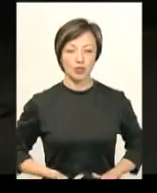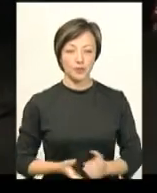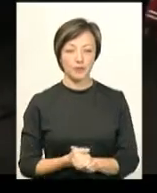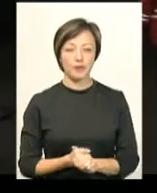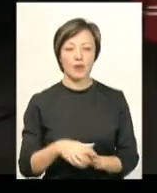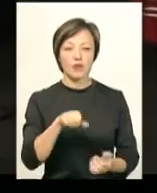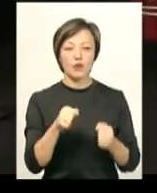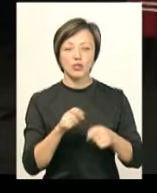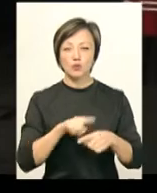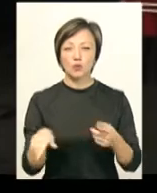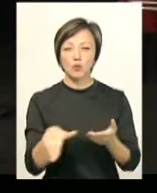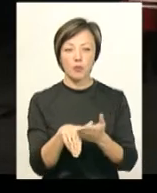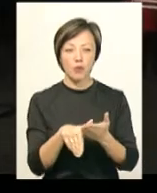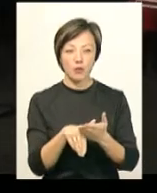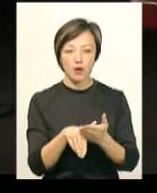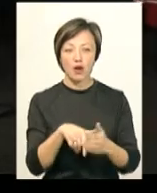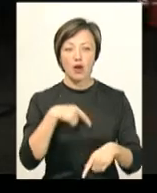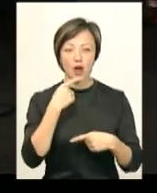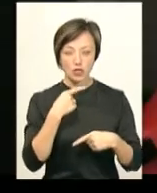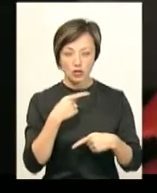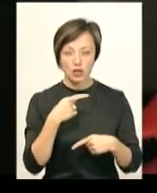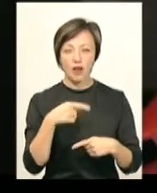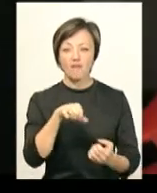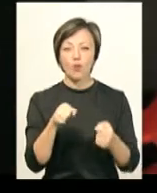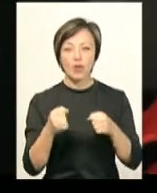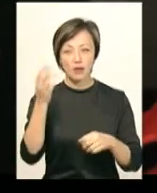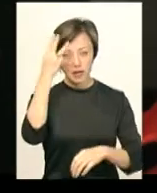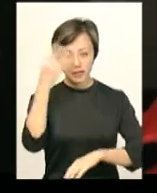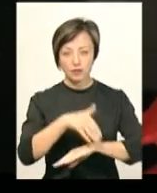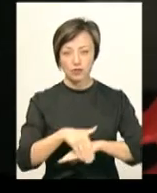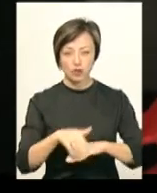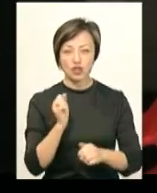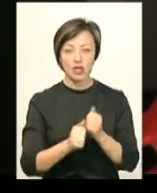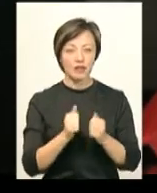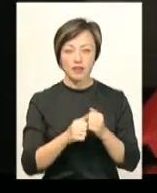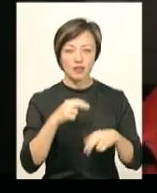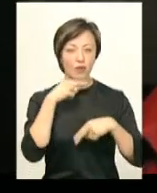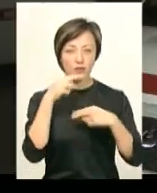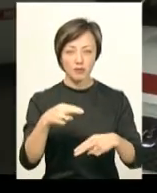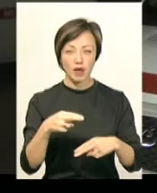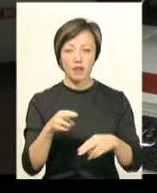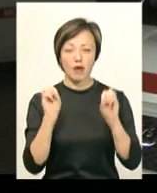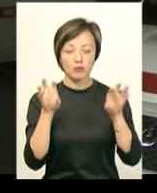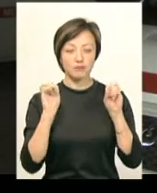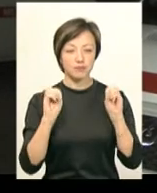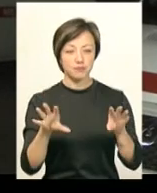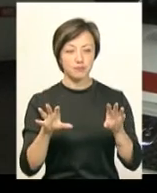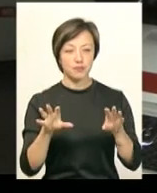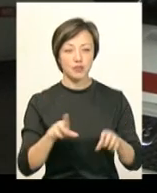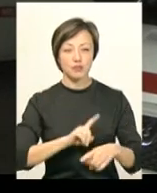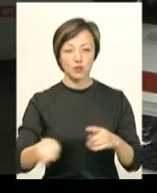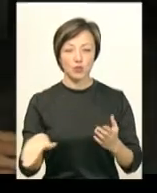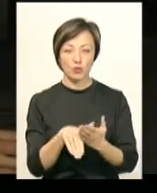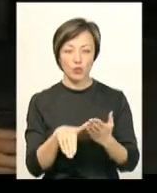Водій швидкої допомоги Сергій Марченко каже, водії на Хмельницьких вулицях часто не звертають увагу на проблизкові маячки-карети